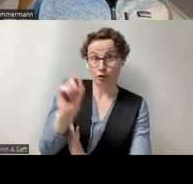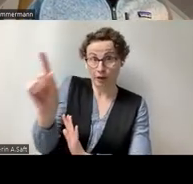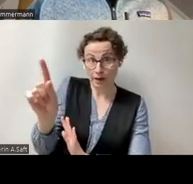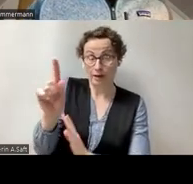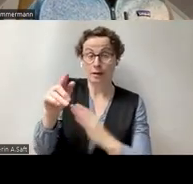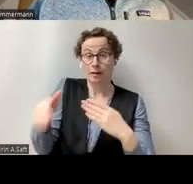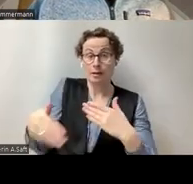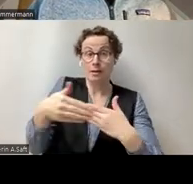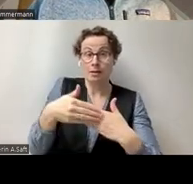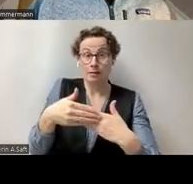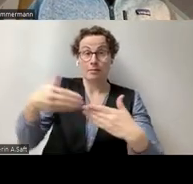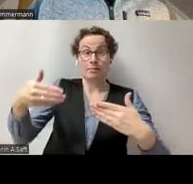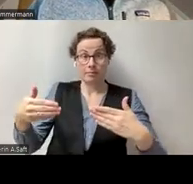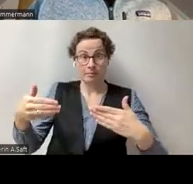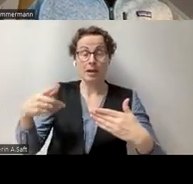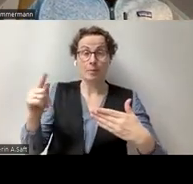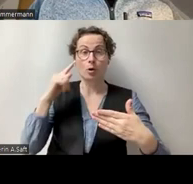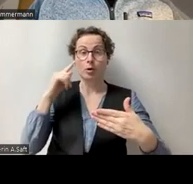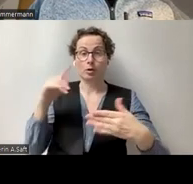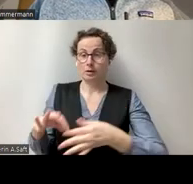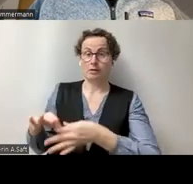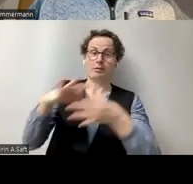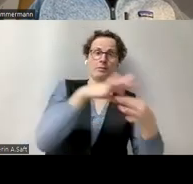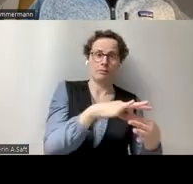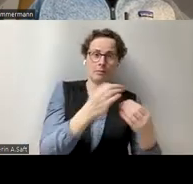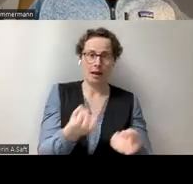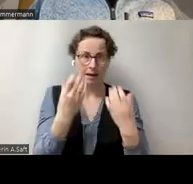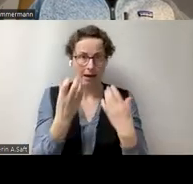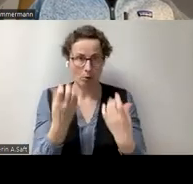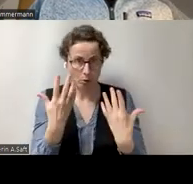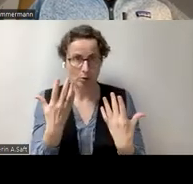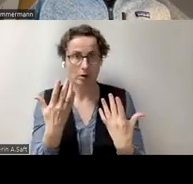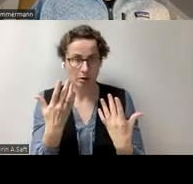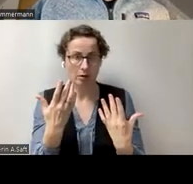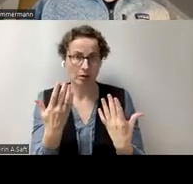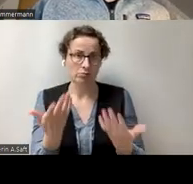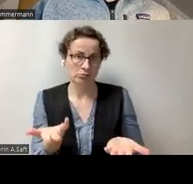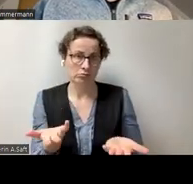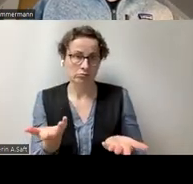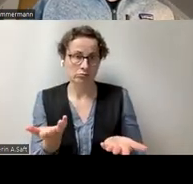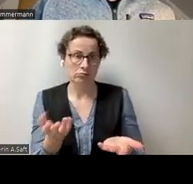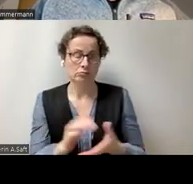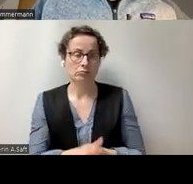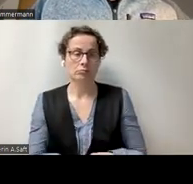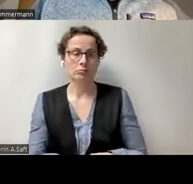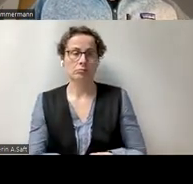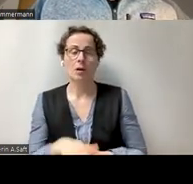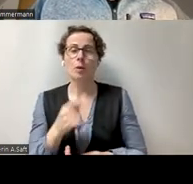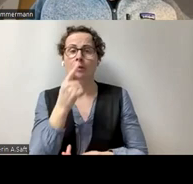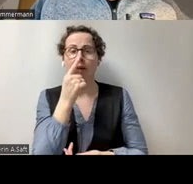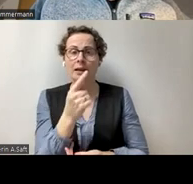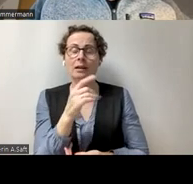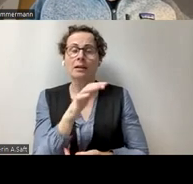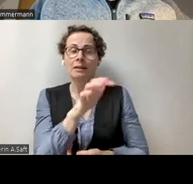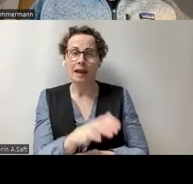blende es nicht aus, weil dann kann man nämlich einfach wieder zur nächsten Folie gehen, wenn man die textliche